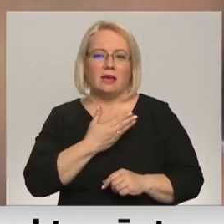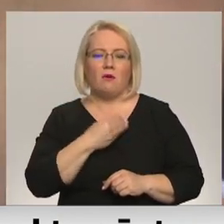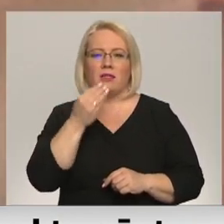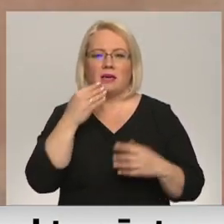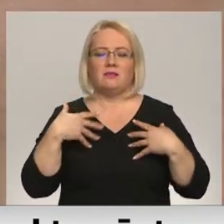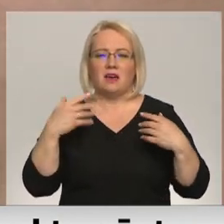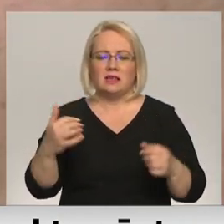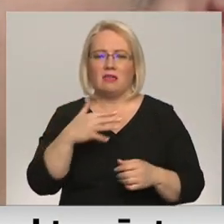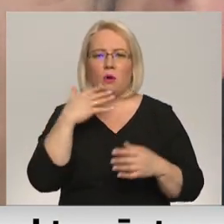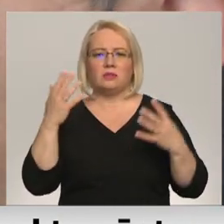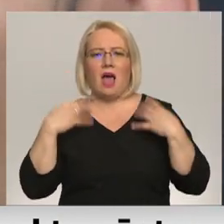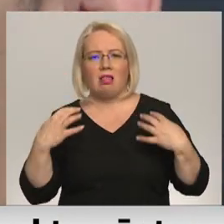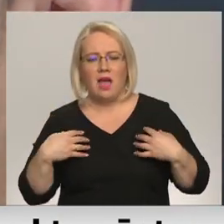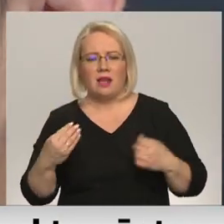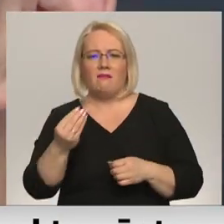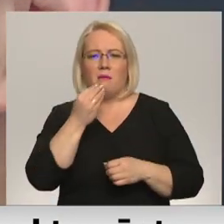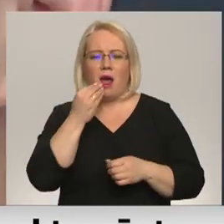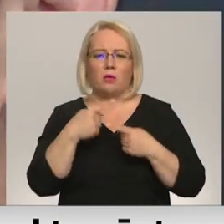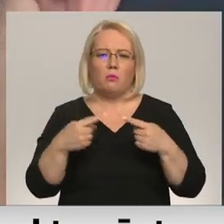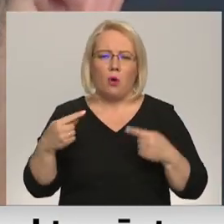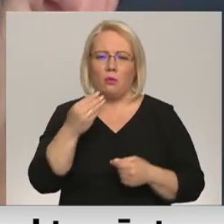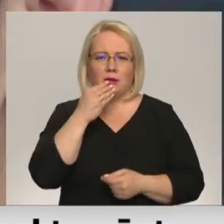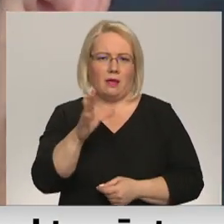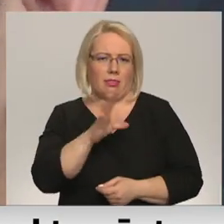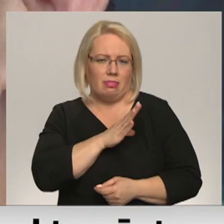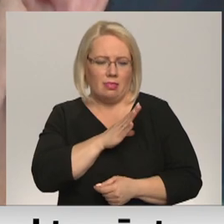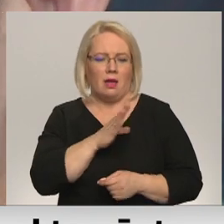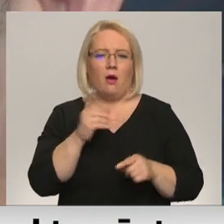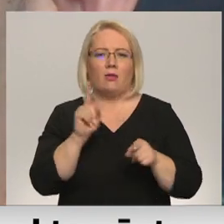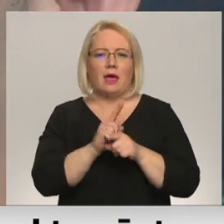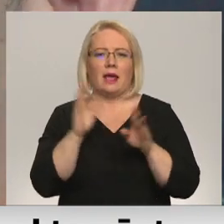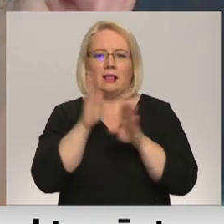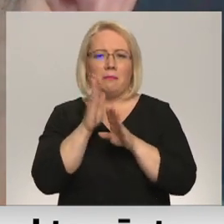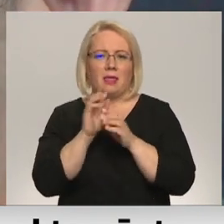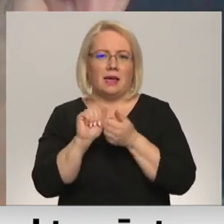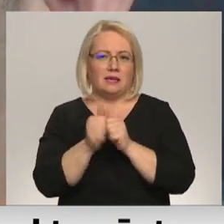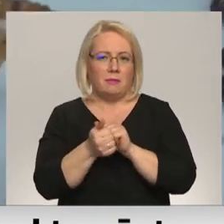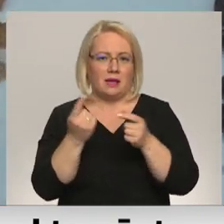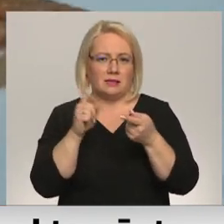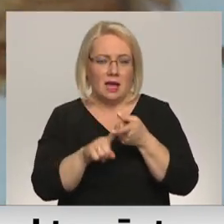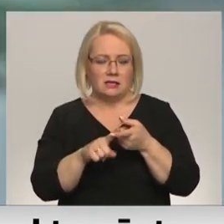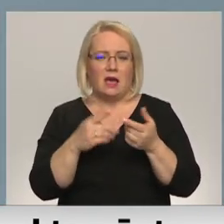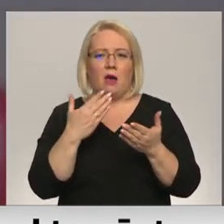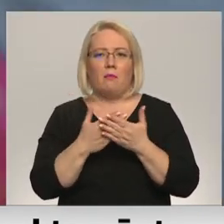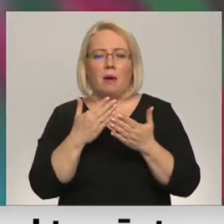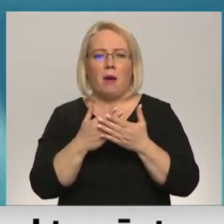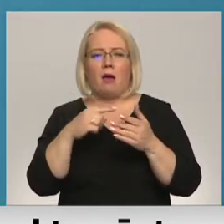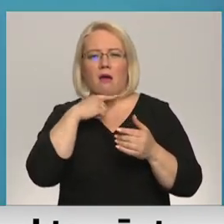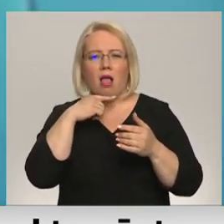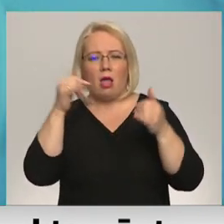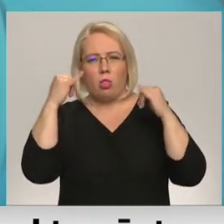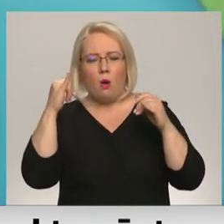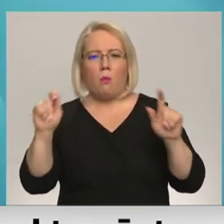daudziem ir alerģijas vai kādu pārtikas produktu nepenesamība. Arī klimata izmaiņas, kas saistīt. Piemēram, ar plašo gaļaslopu audzēšanu